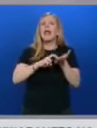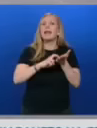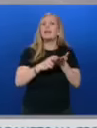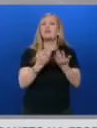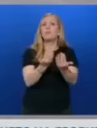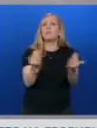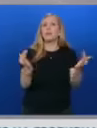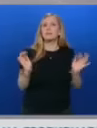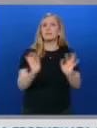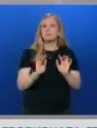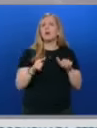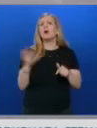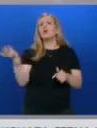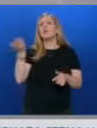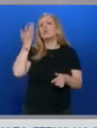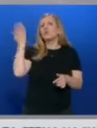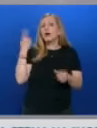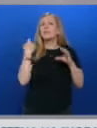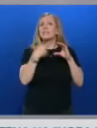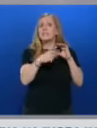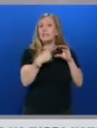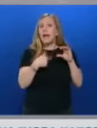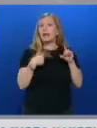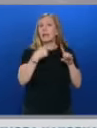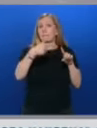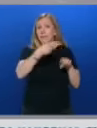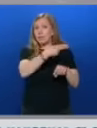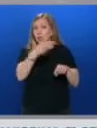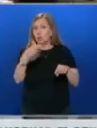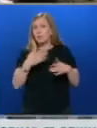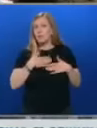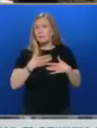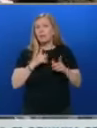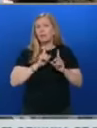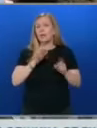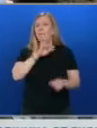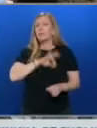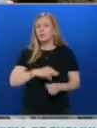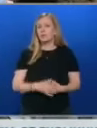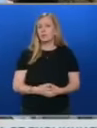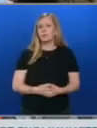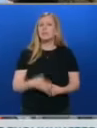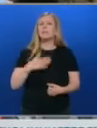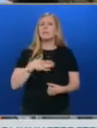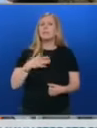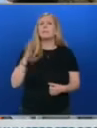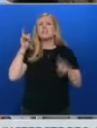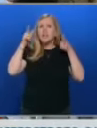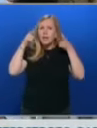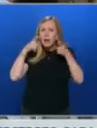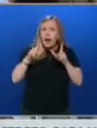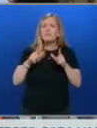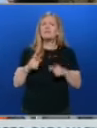Още тогава сигнали към институциите е имало но резултат не Имаше крави Имаше